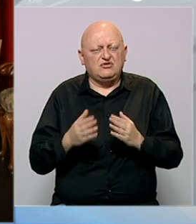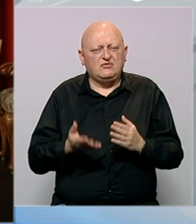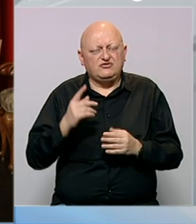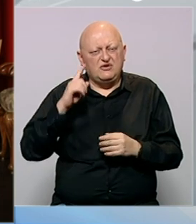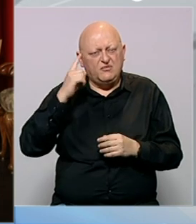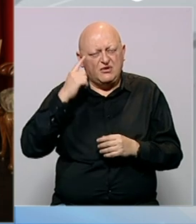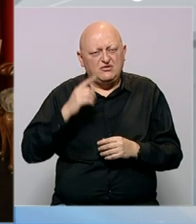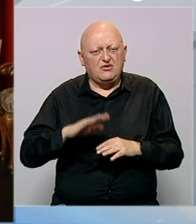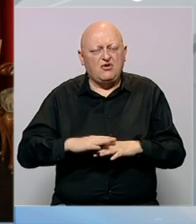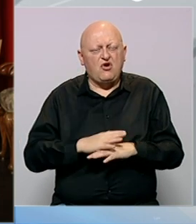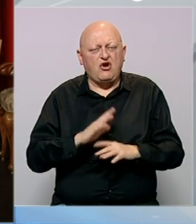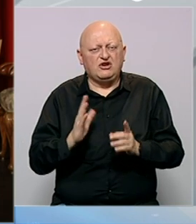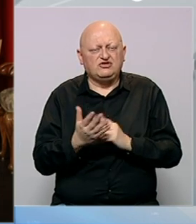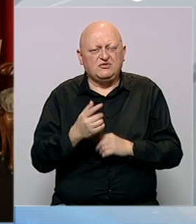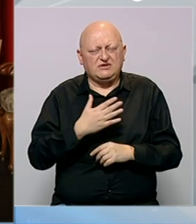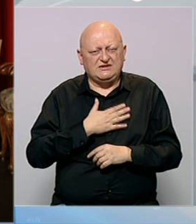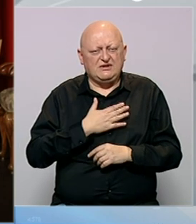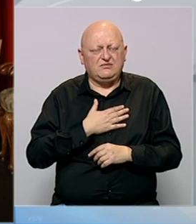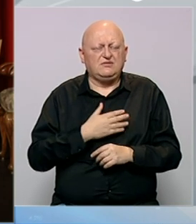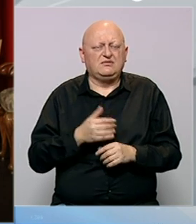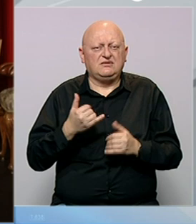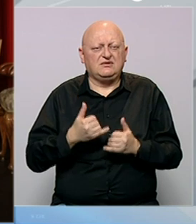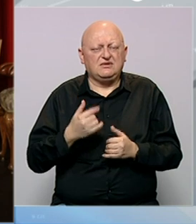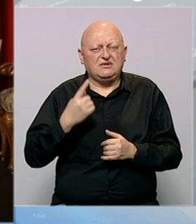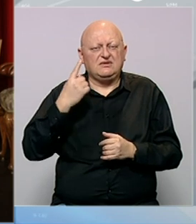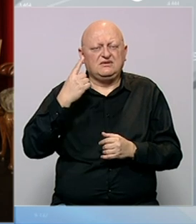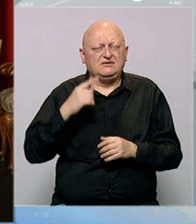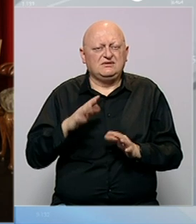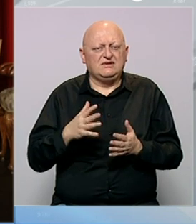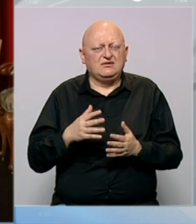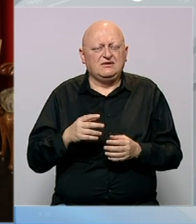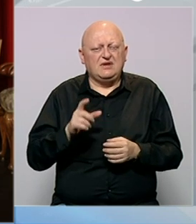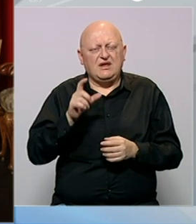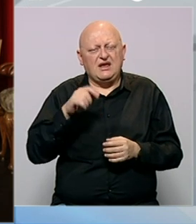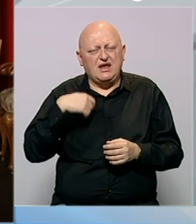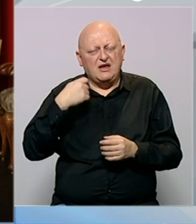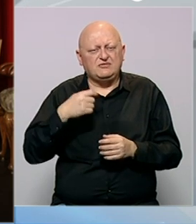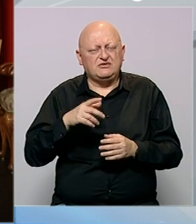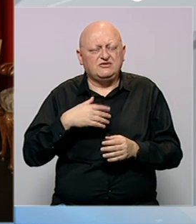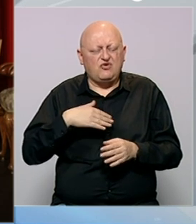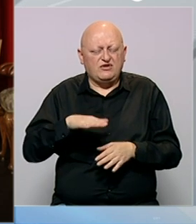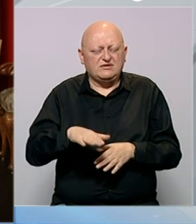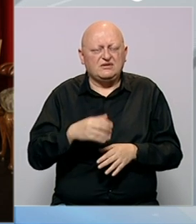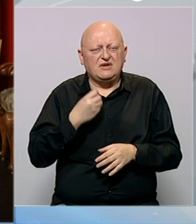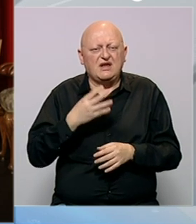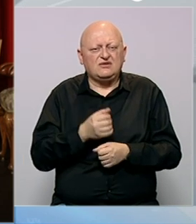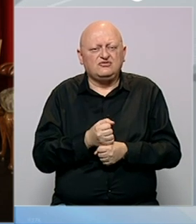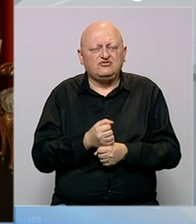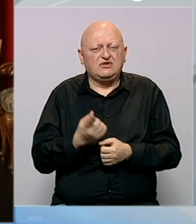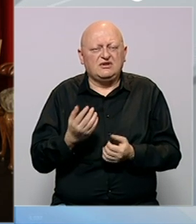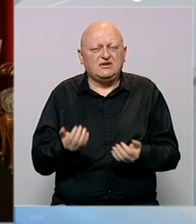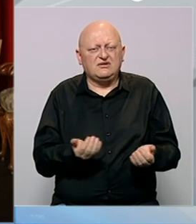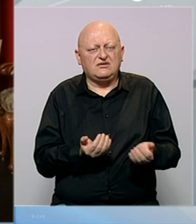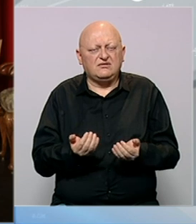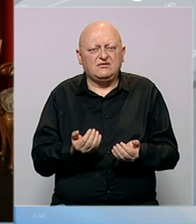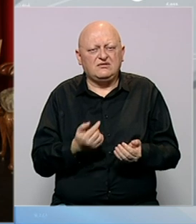promišljamo, da se okrićemo sebi. I tada sam se ja besetila neke epizode svoje iz detinstva, kada smo čuvali jednu bebu,